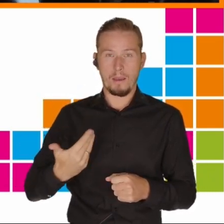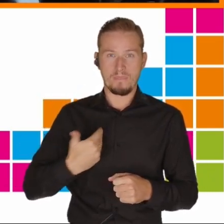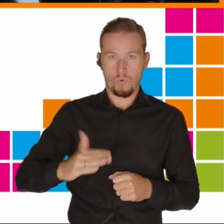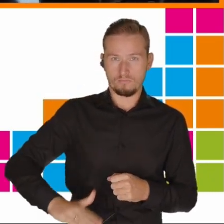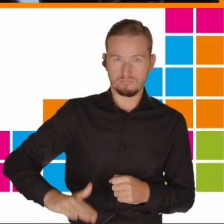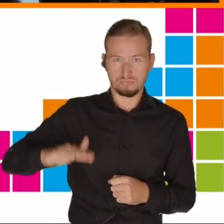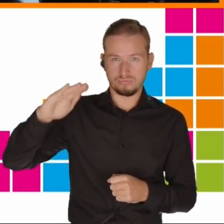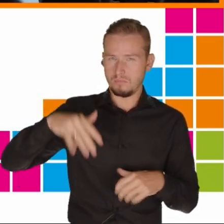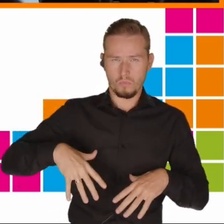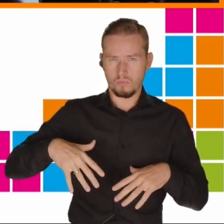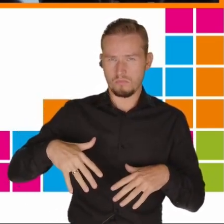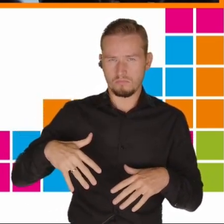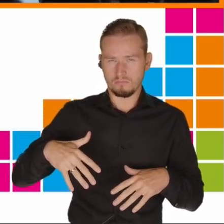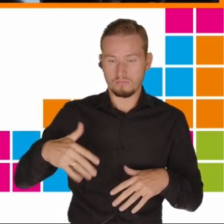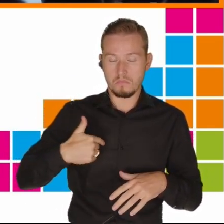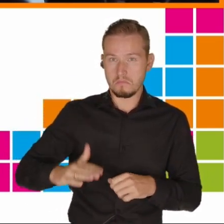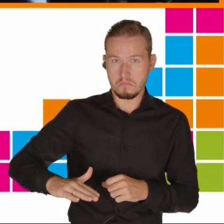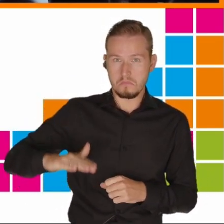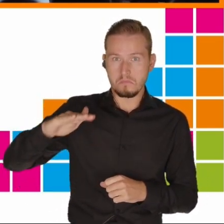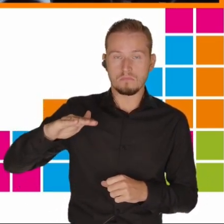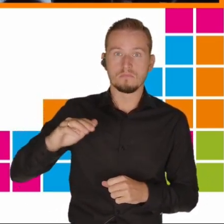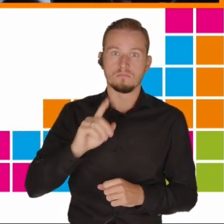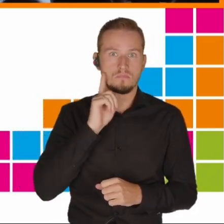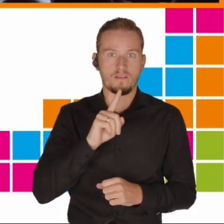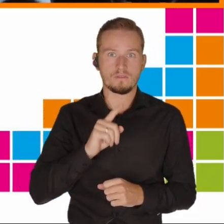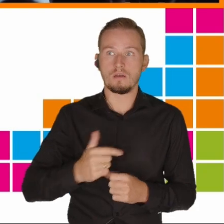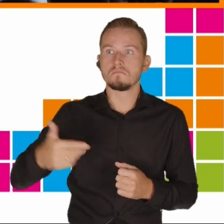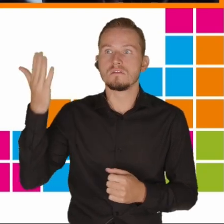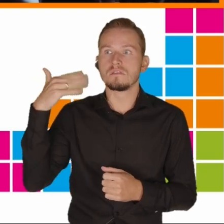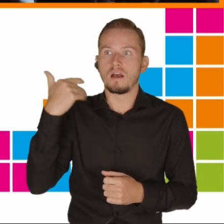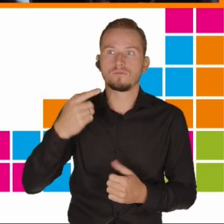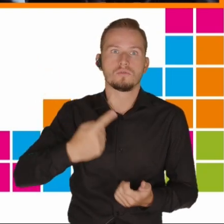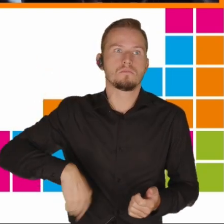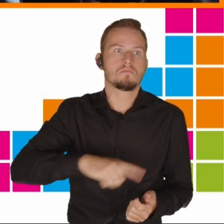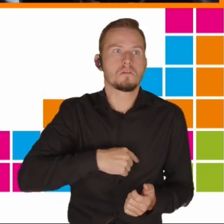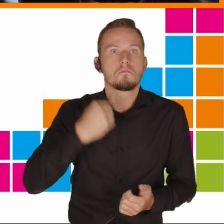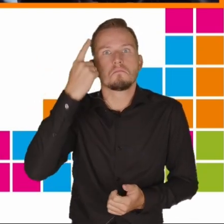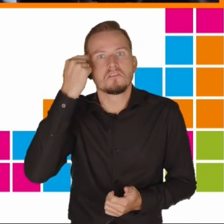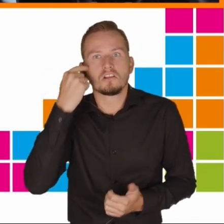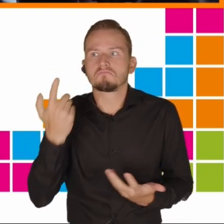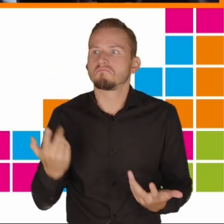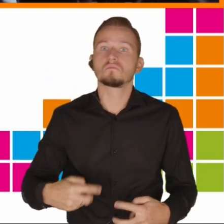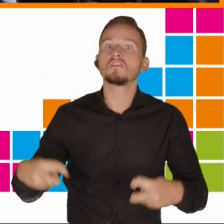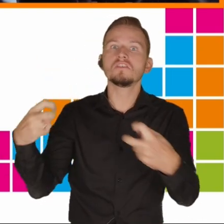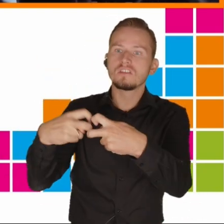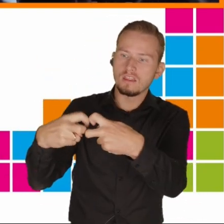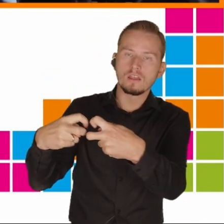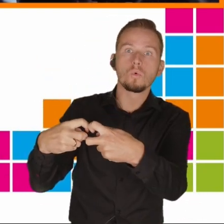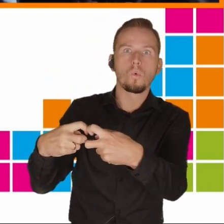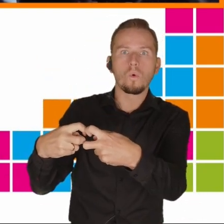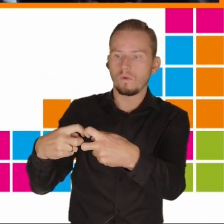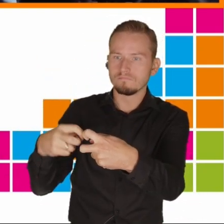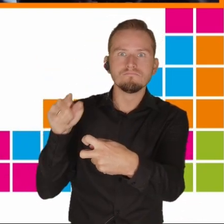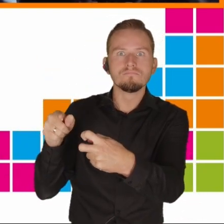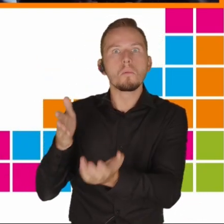to naprawdę myśleliśmy, że internet spowoduje, że dzieci